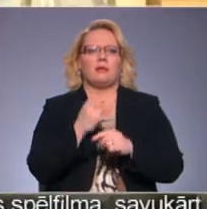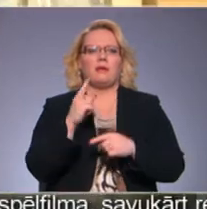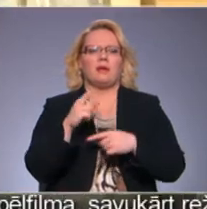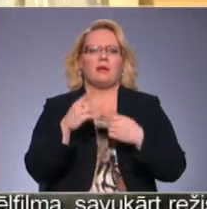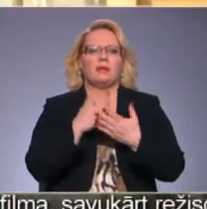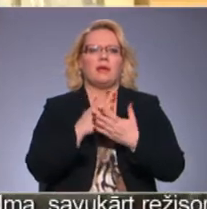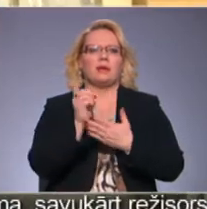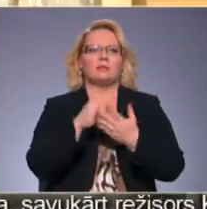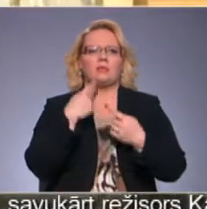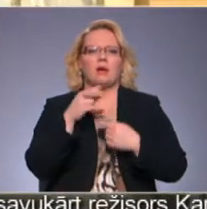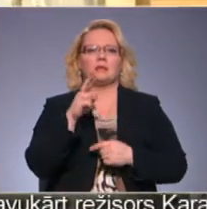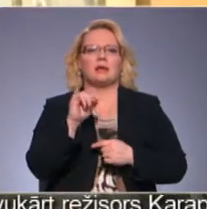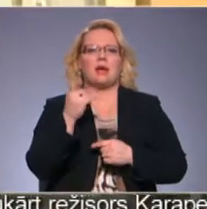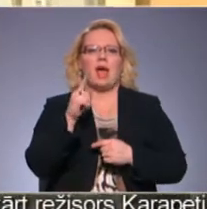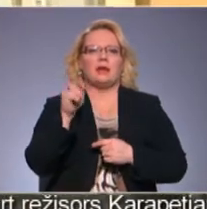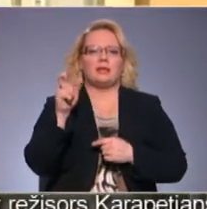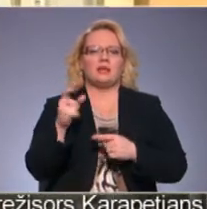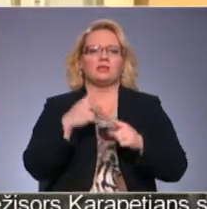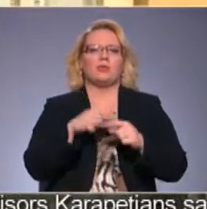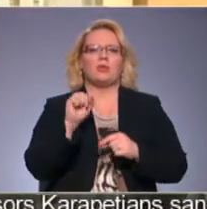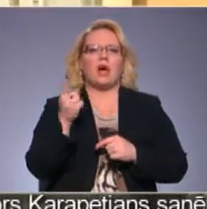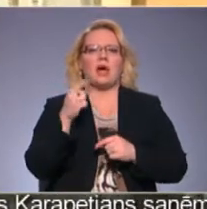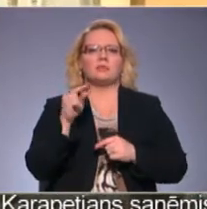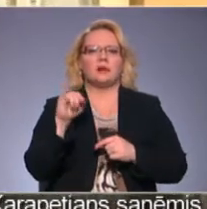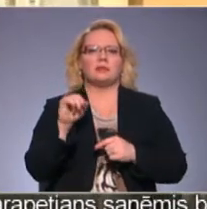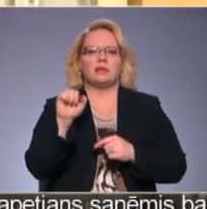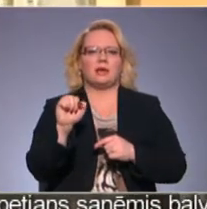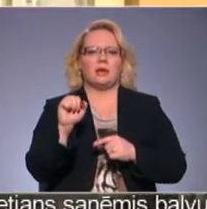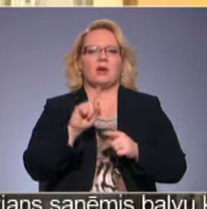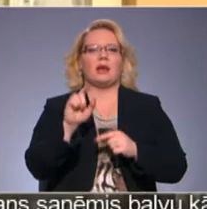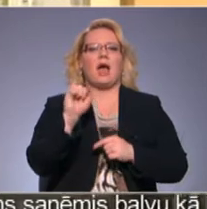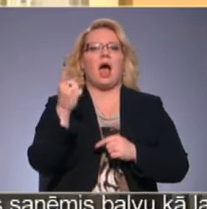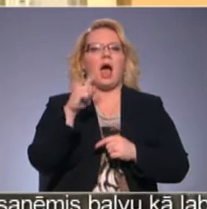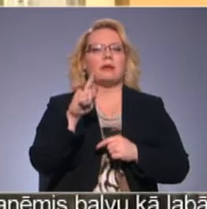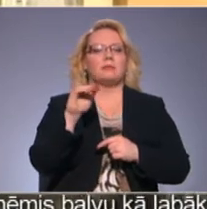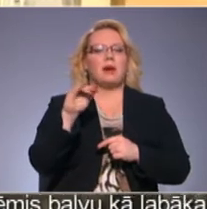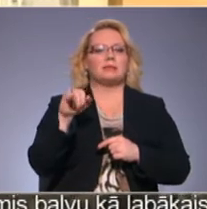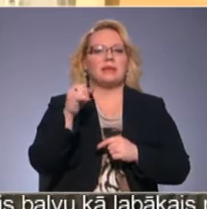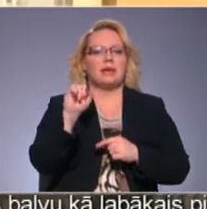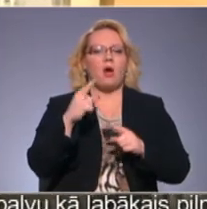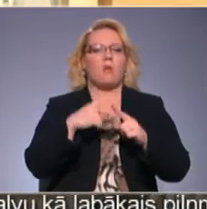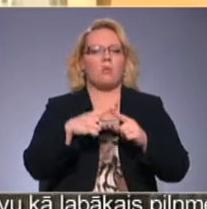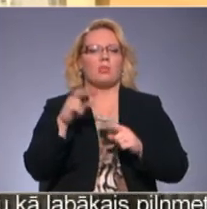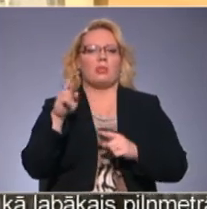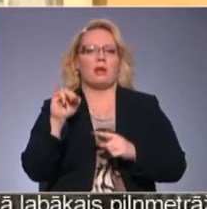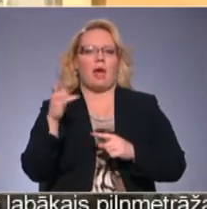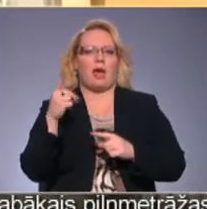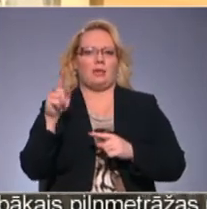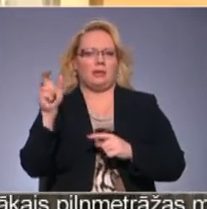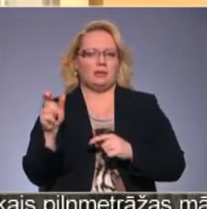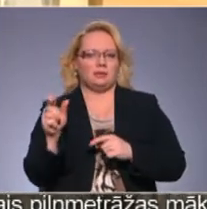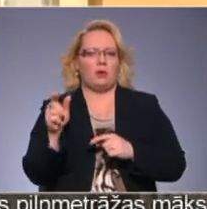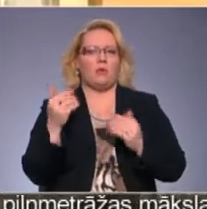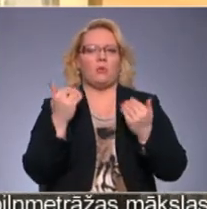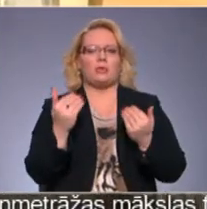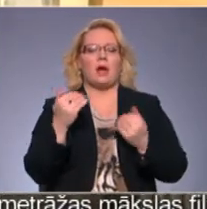runāts Rānis un Aspāzija Bet īstenībā ir Aspāzija un Rānis Un tagad, ja mēs viņu